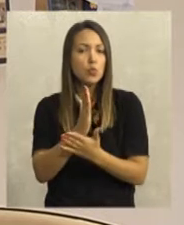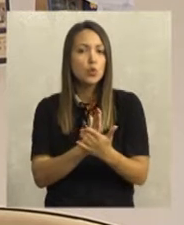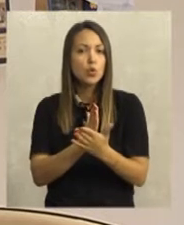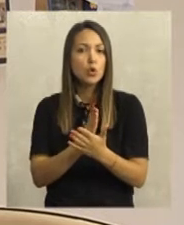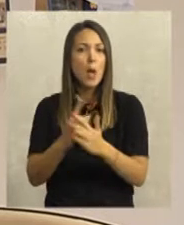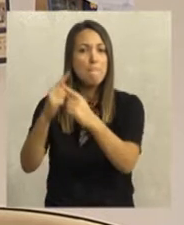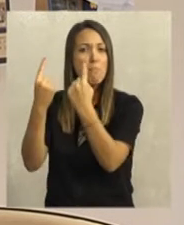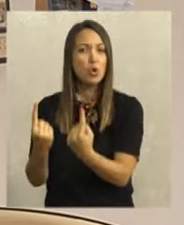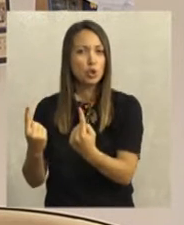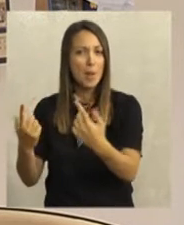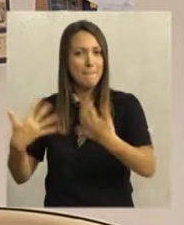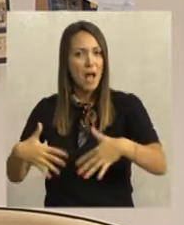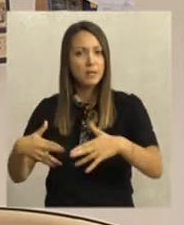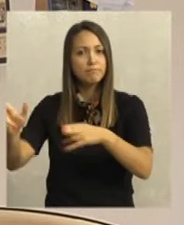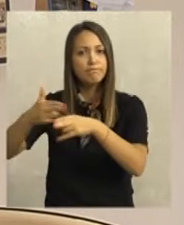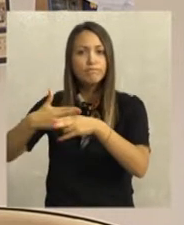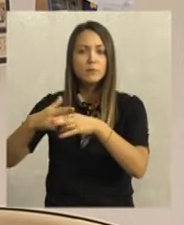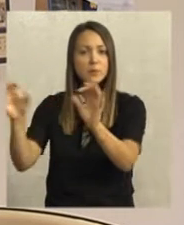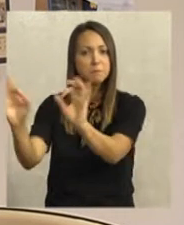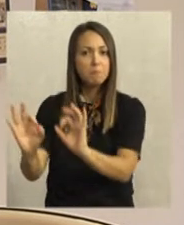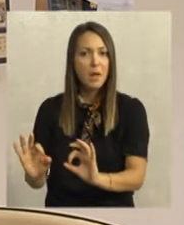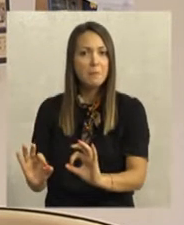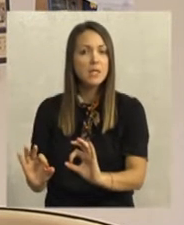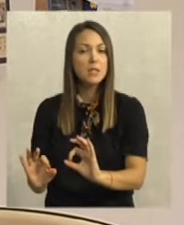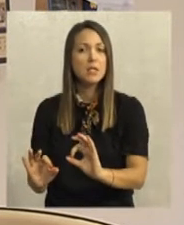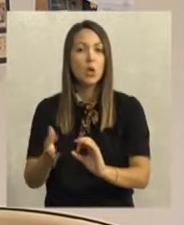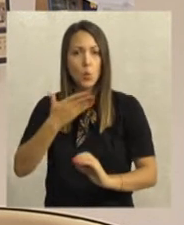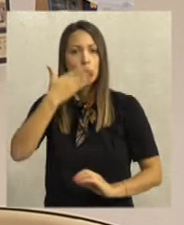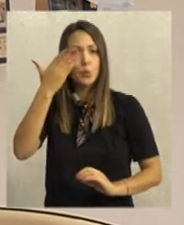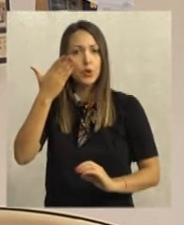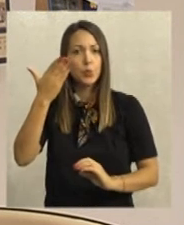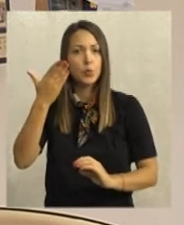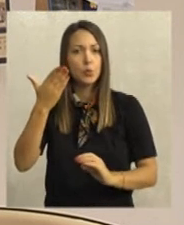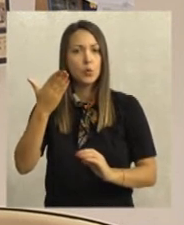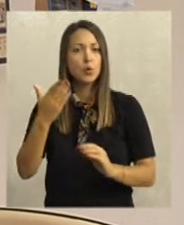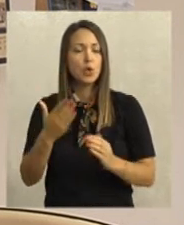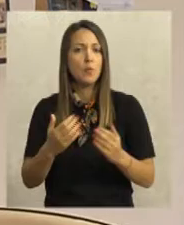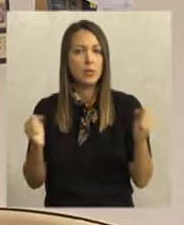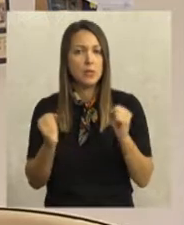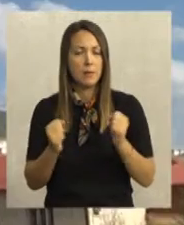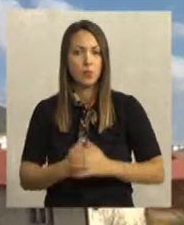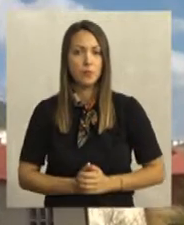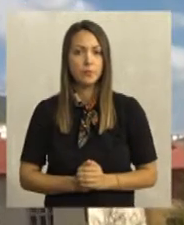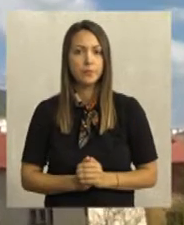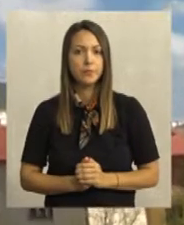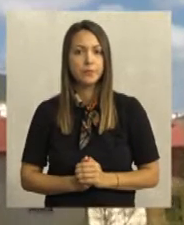postojeća mehanizacija se podmazuje, sprema se i uspjećemo da izgoramo zimu.